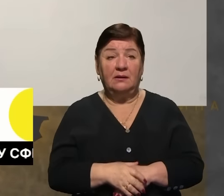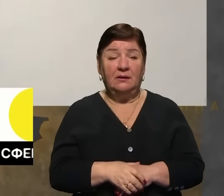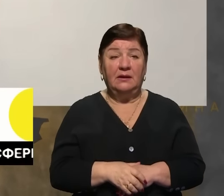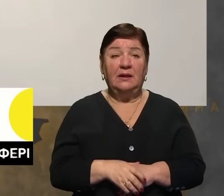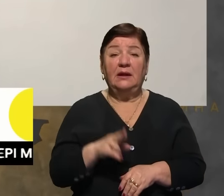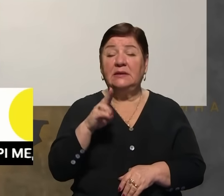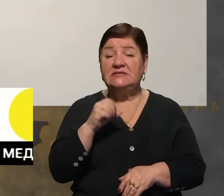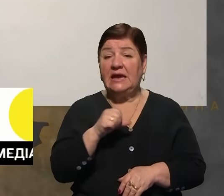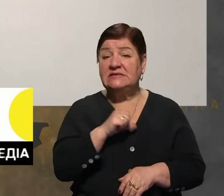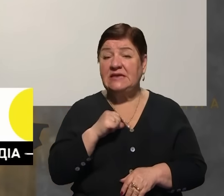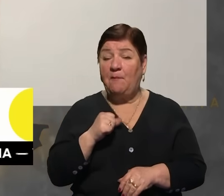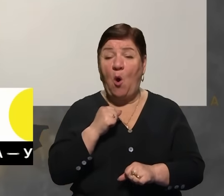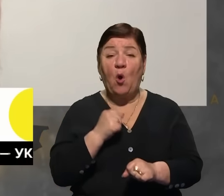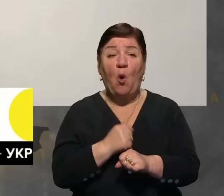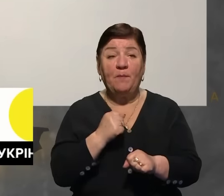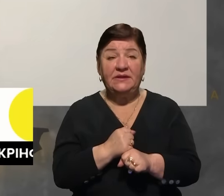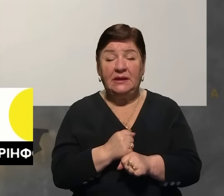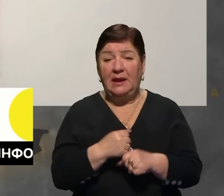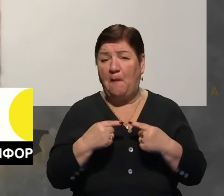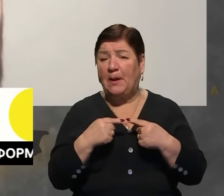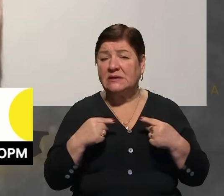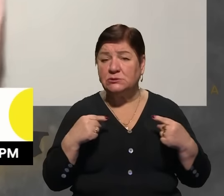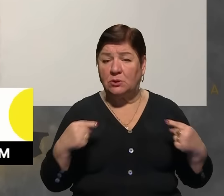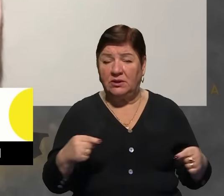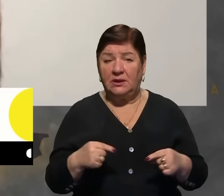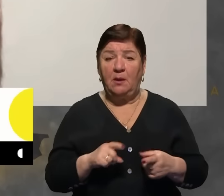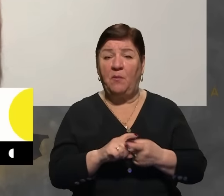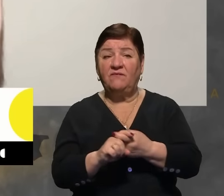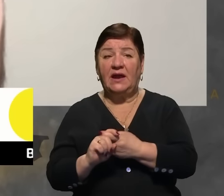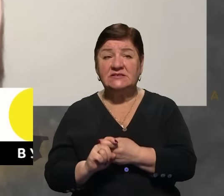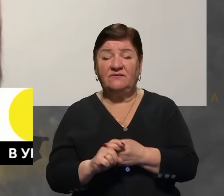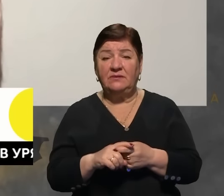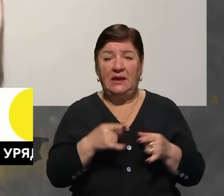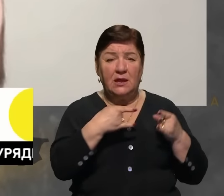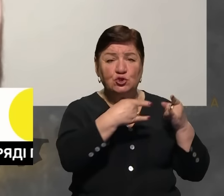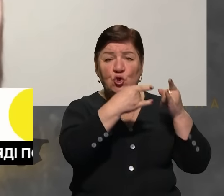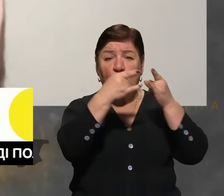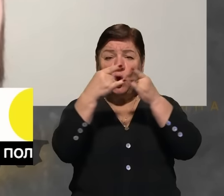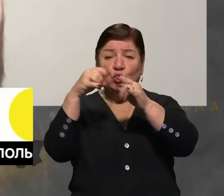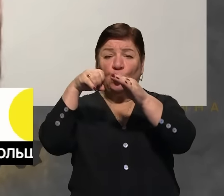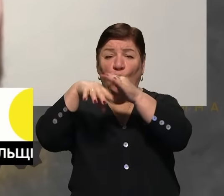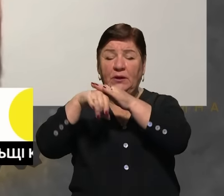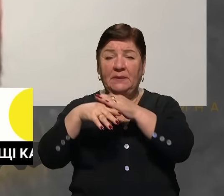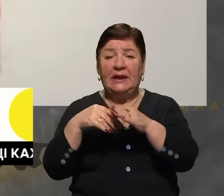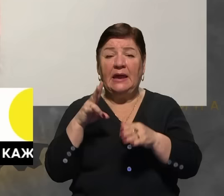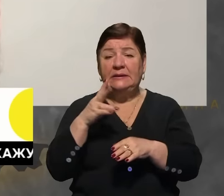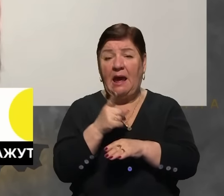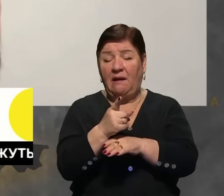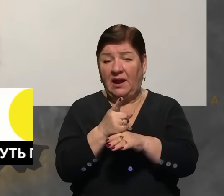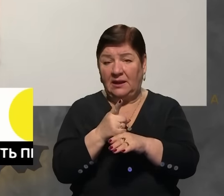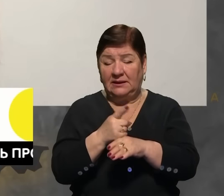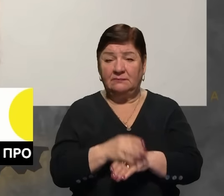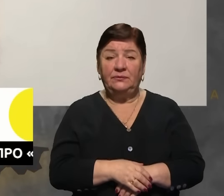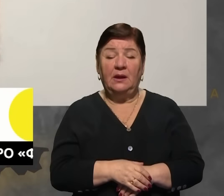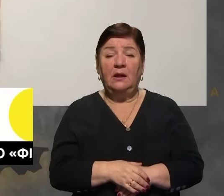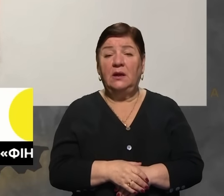саморобні пристрої, пов'язані з дронами, Це не ракети. З приводу